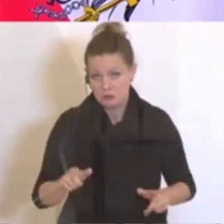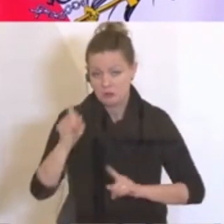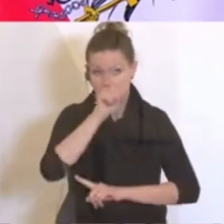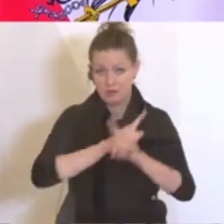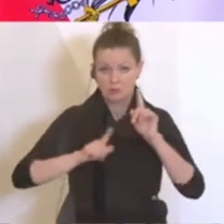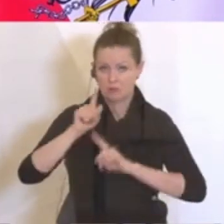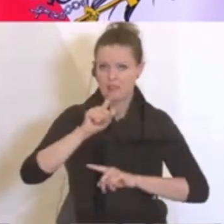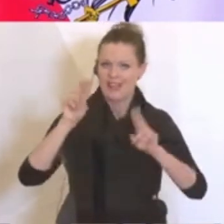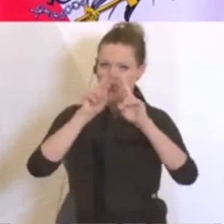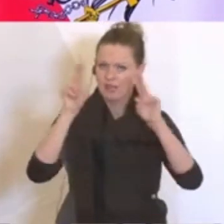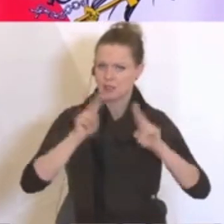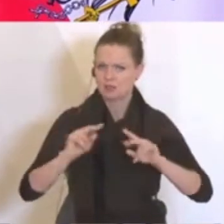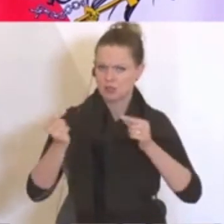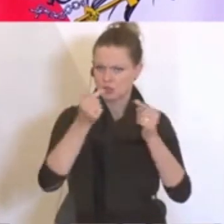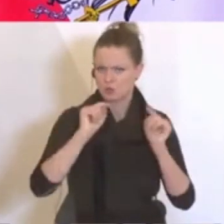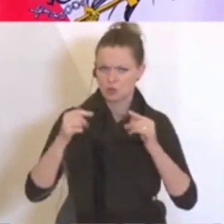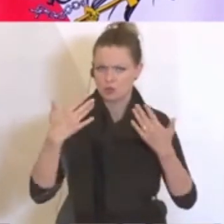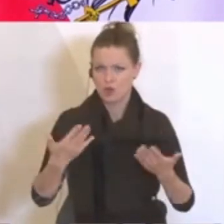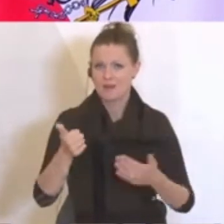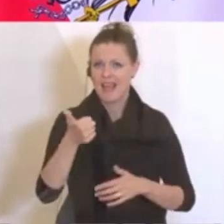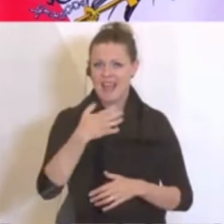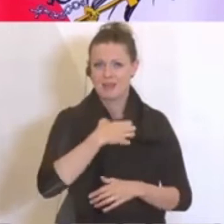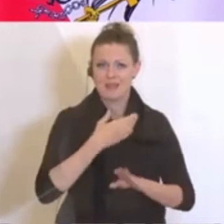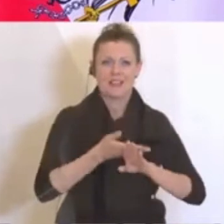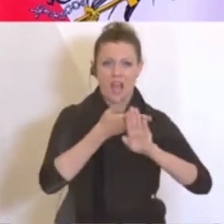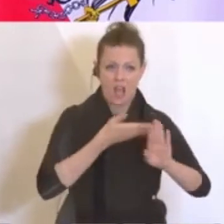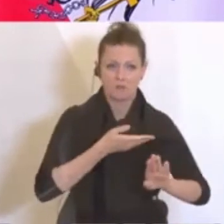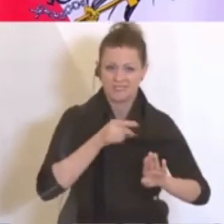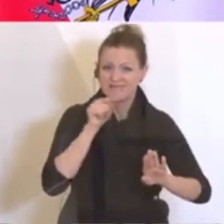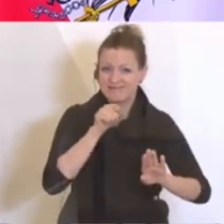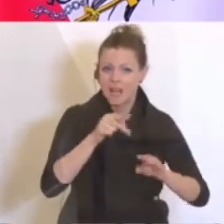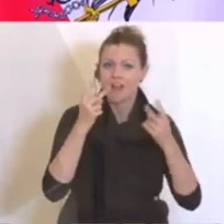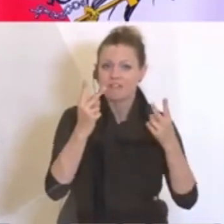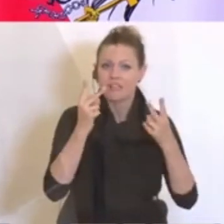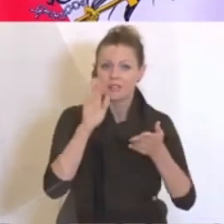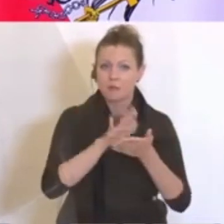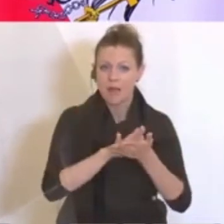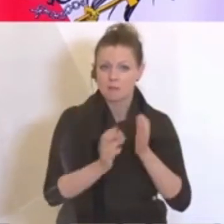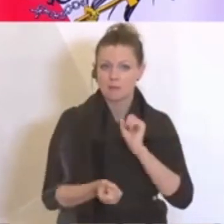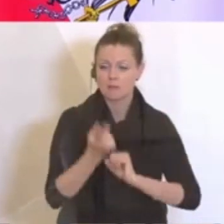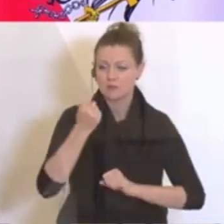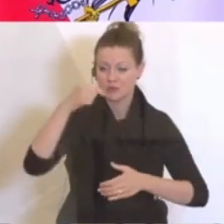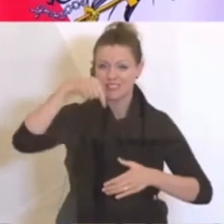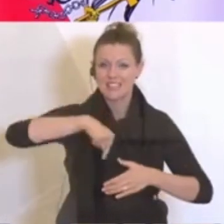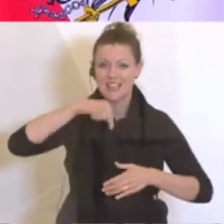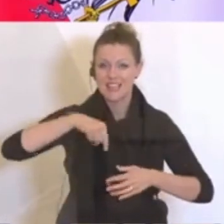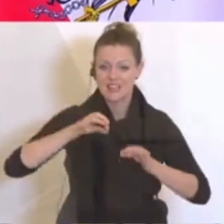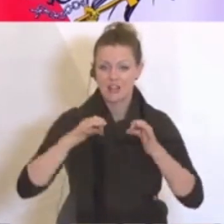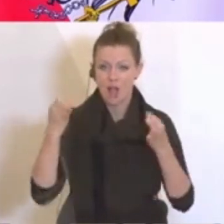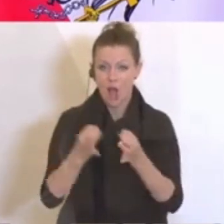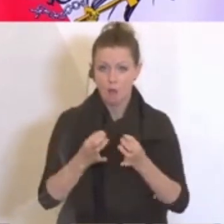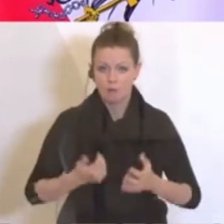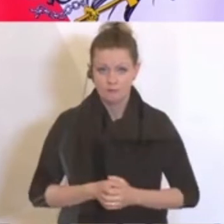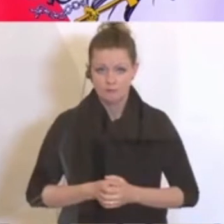international in die Richtung, aber der Meterabstand, der wird wohl wichtig bleiben, erst recht, wenn es um Innenräume geht, ja, also